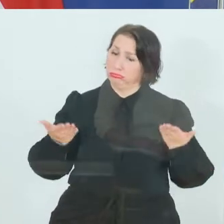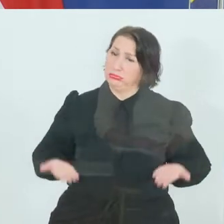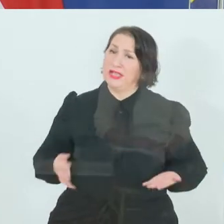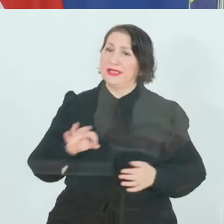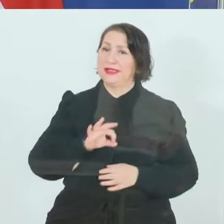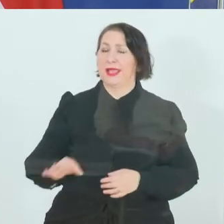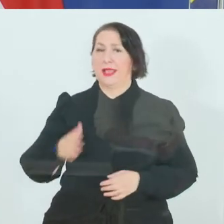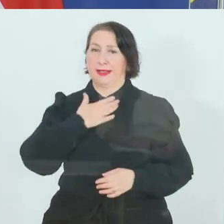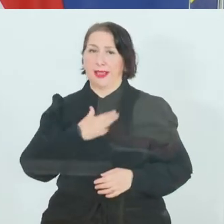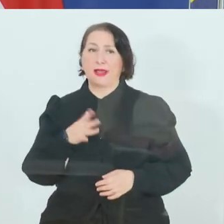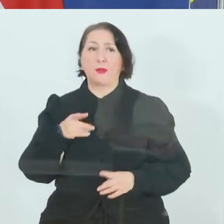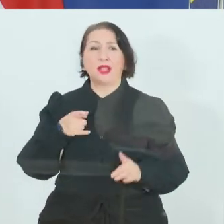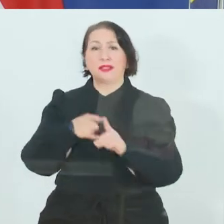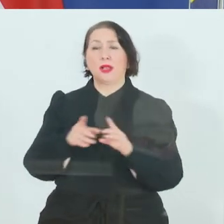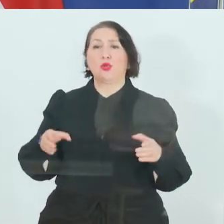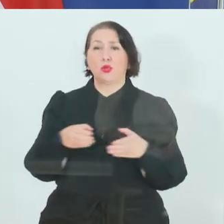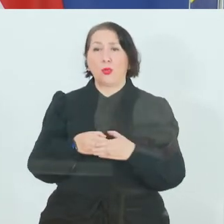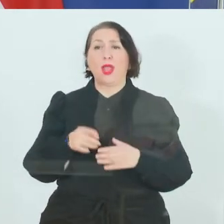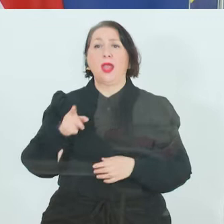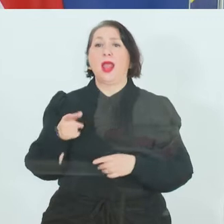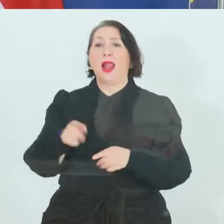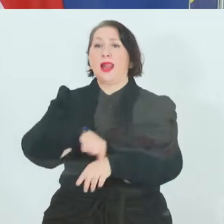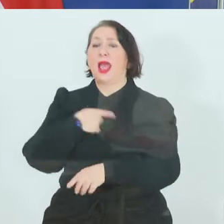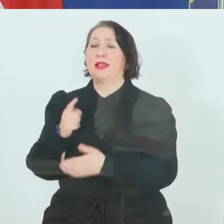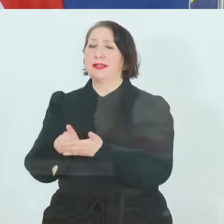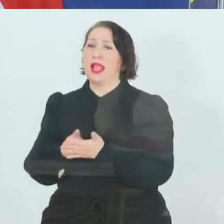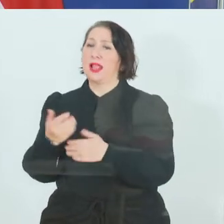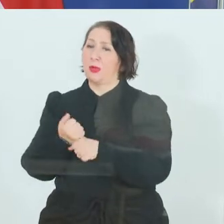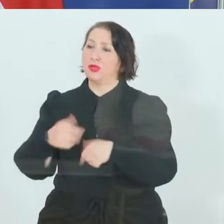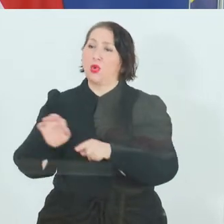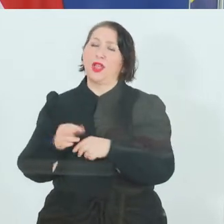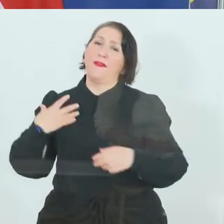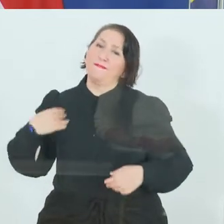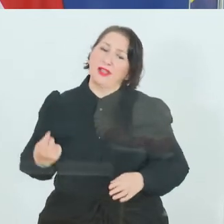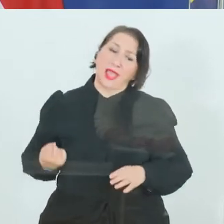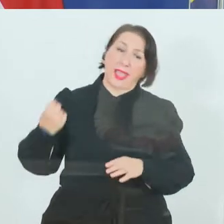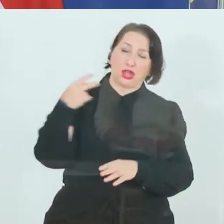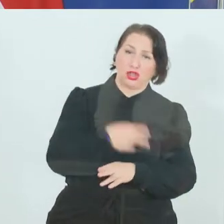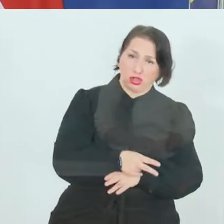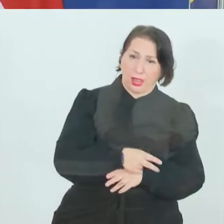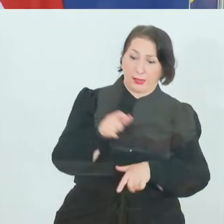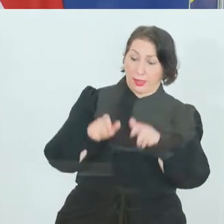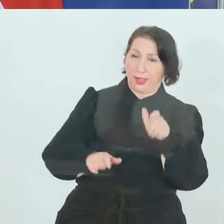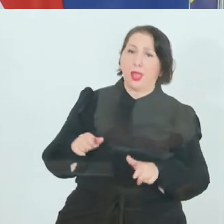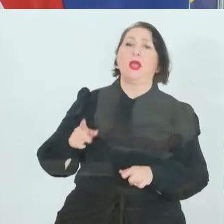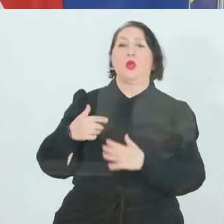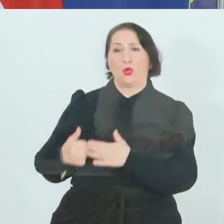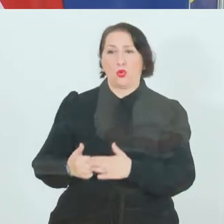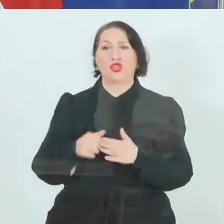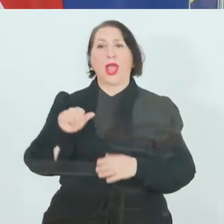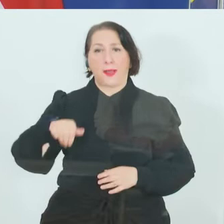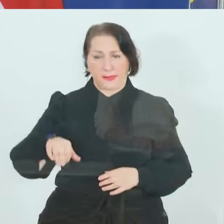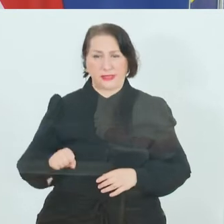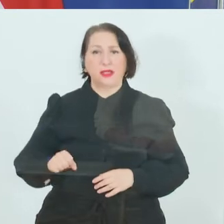Aber für die Zielgruppen der Langzeitarbeitslosen oder auch der Wiedereinsteigerinnen und Einsteiger unterstützen wir von Seiten des